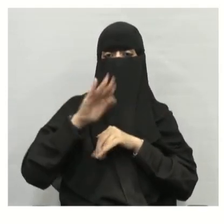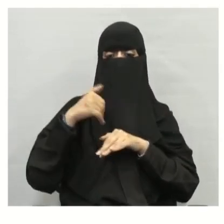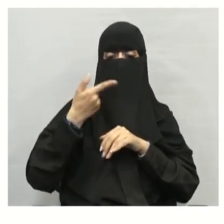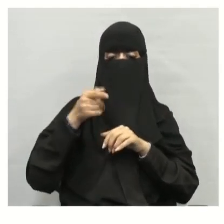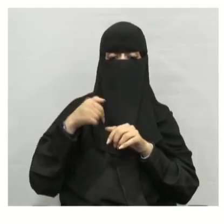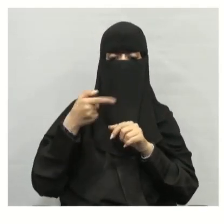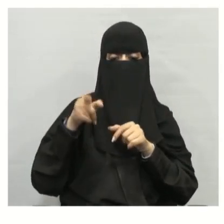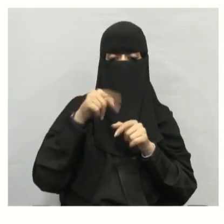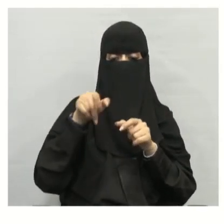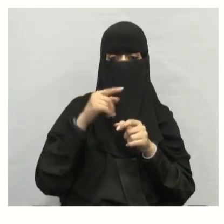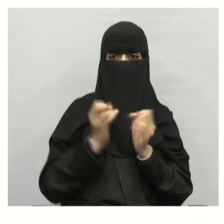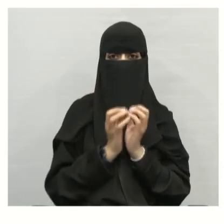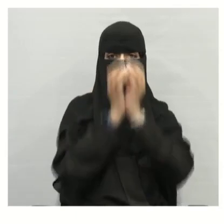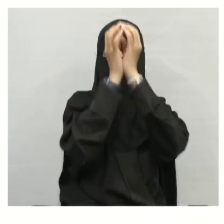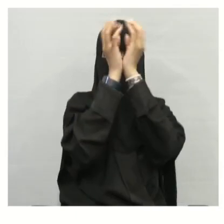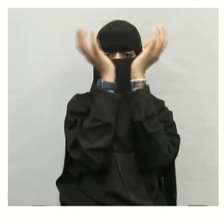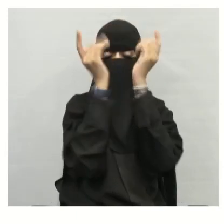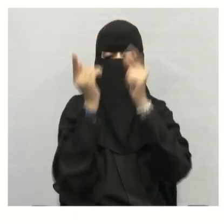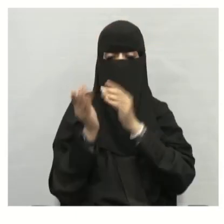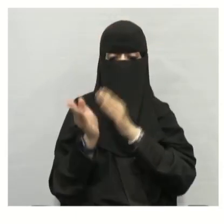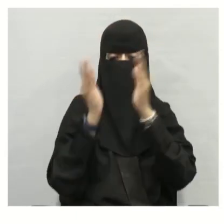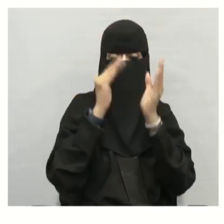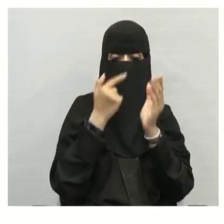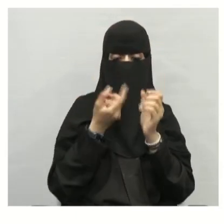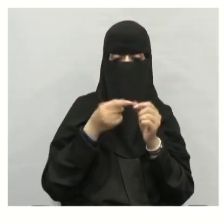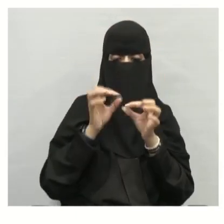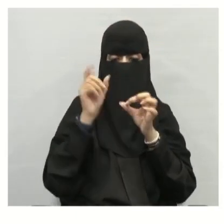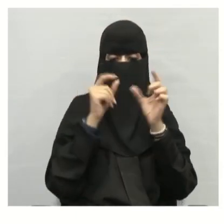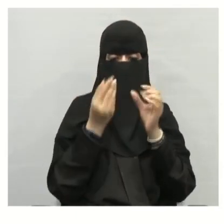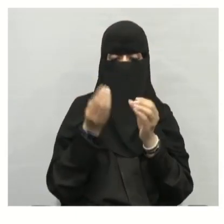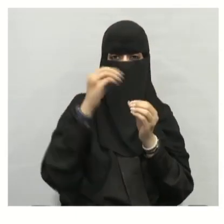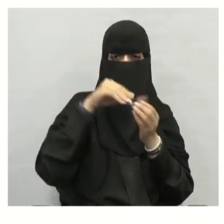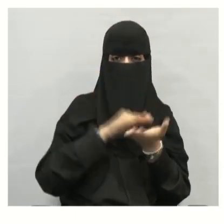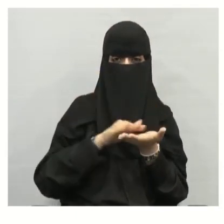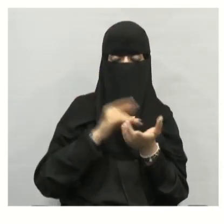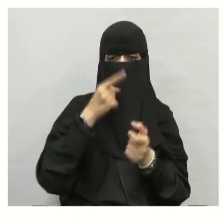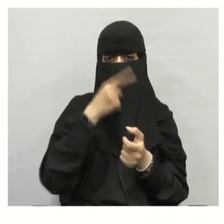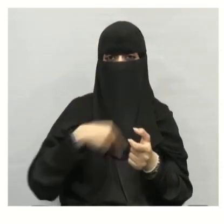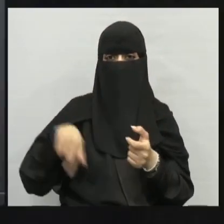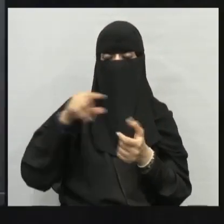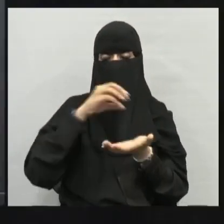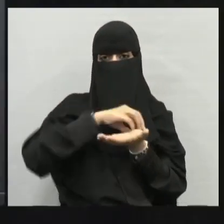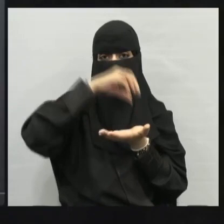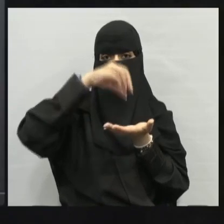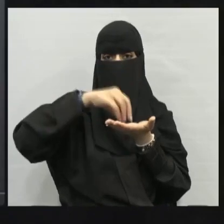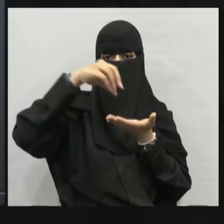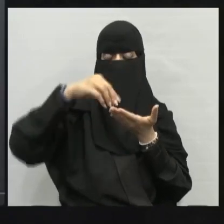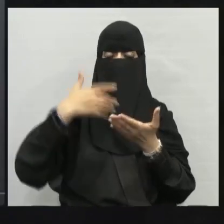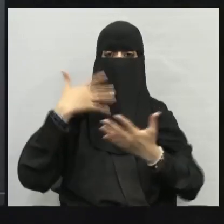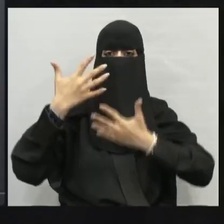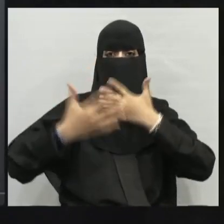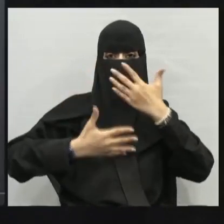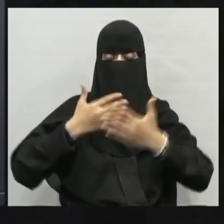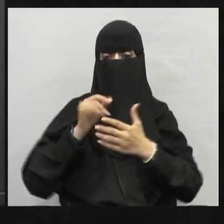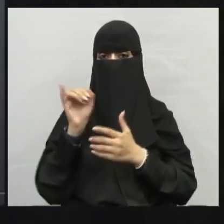وأيضا هنا مثلا من الأشجار تنتقل إلى حشرات أخرى إذن عبارة عن عملية انتقال للطاقة